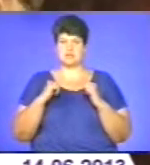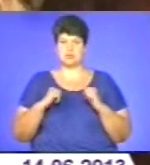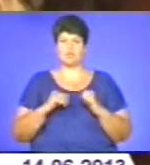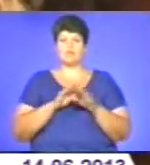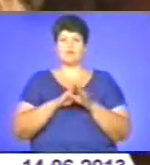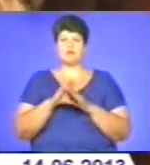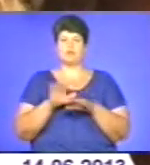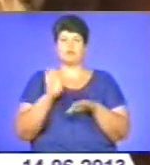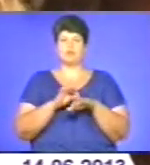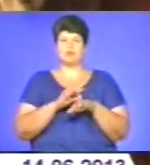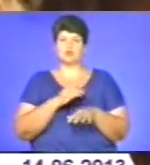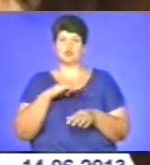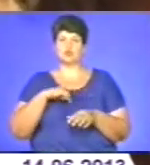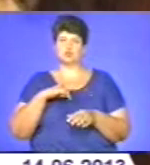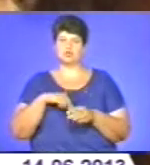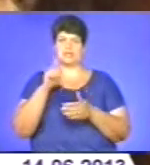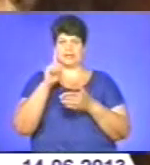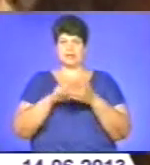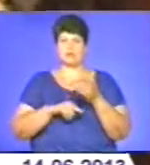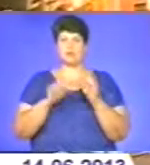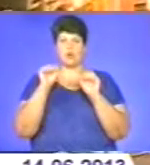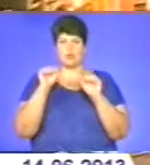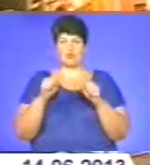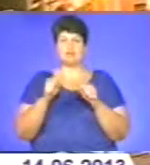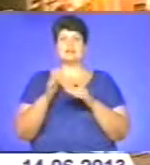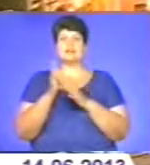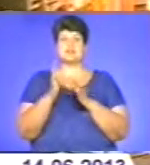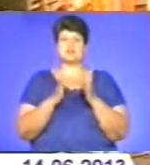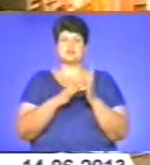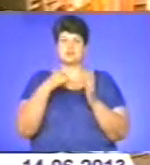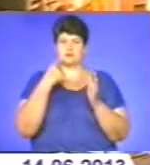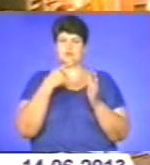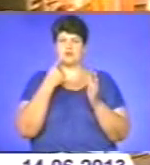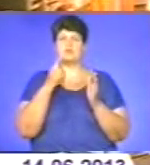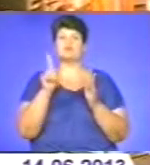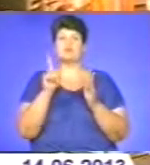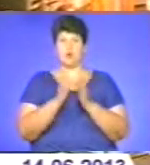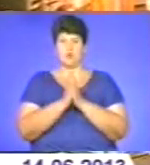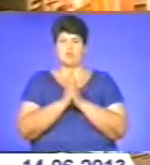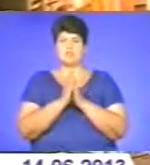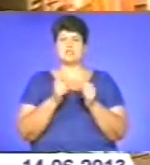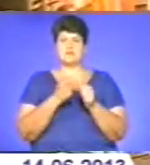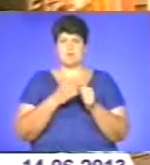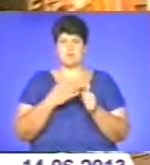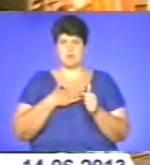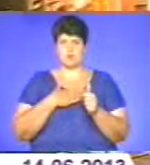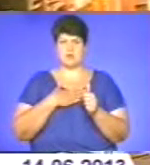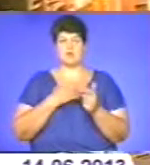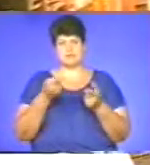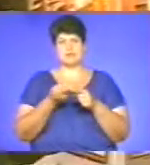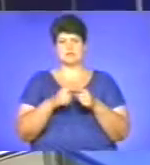душі надією може кожен християнин. Віруючи в слова Ісуса Христа, що попросите в ім'я моє, то отримаєте.